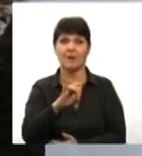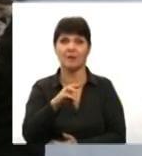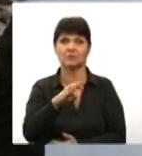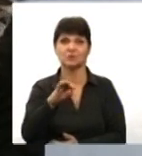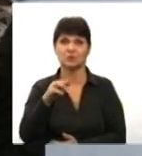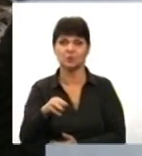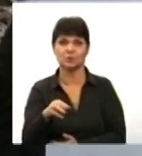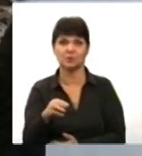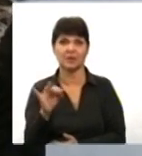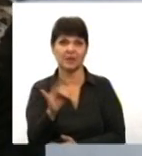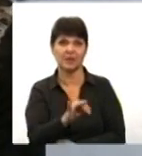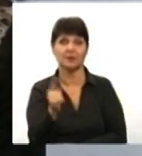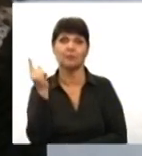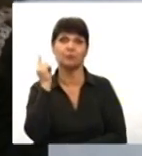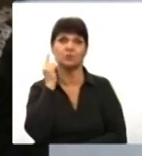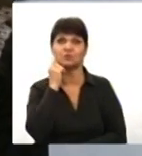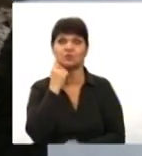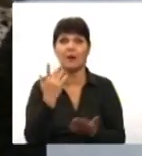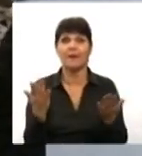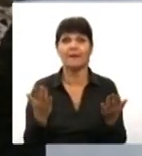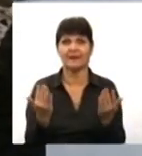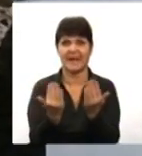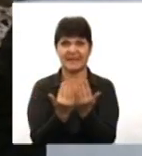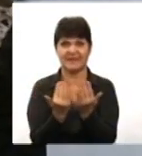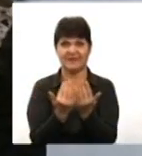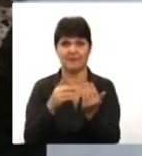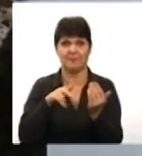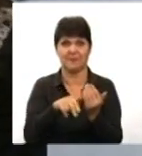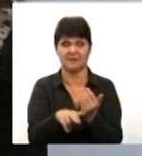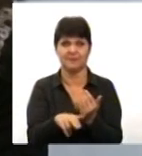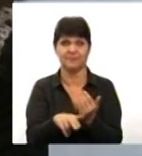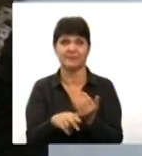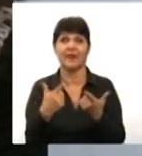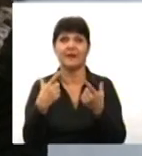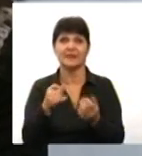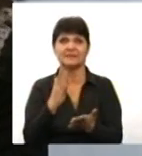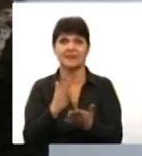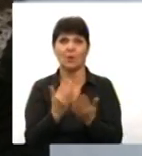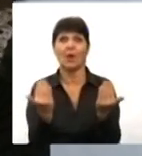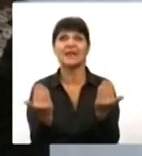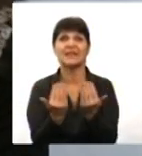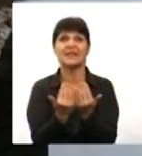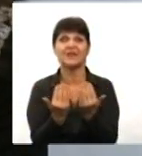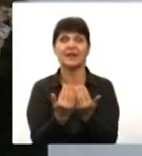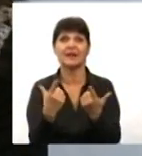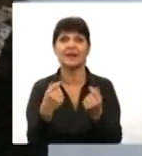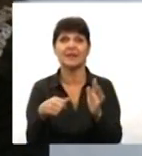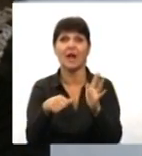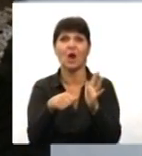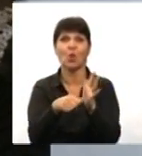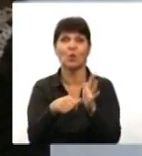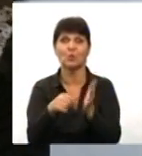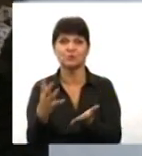І почути, до яких дверей потрібно підійти. Тобто, де знаходяться двері, де знайти кнопку на трамваї,